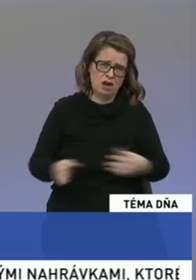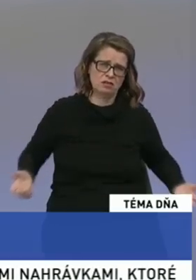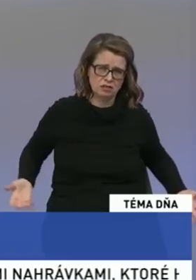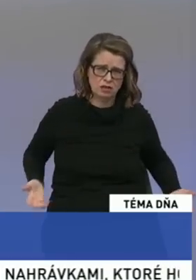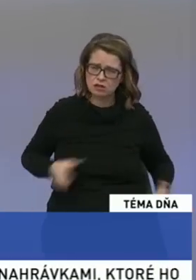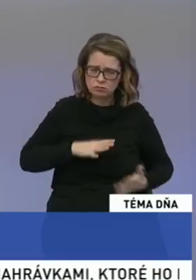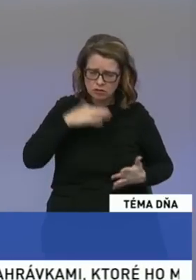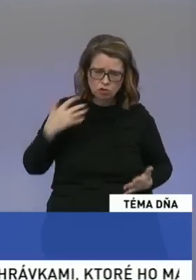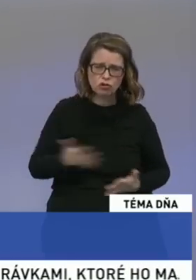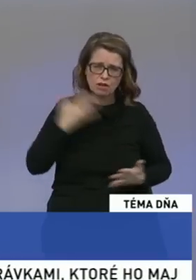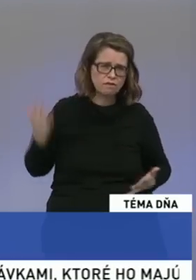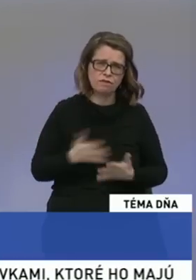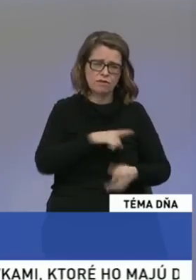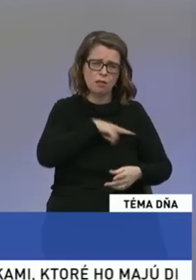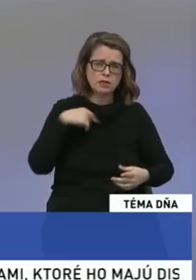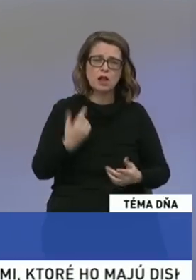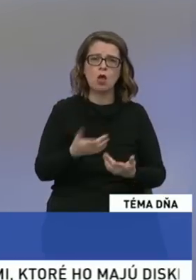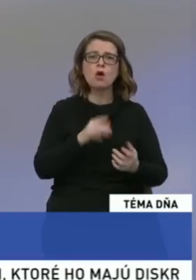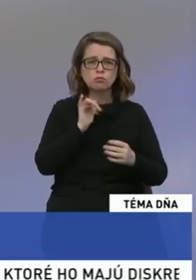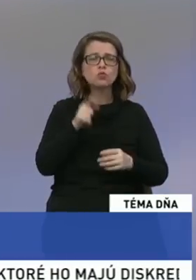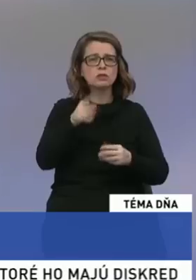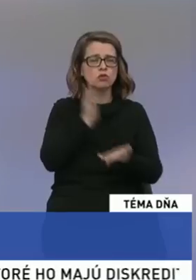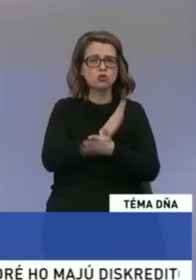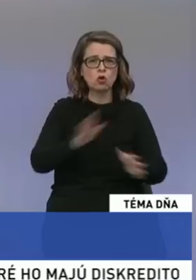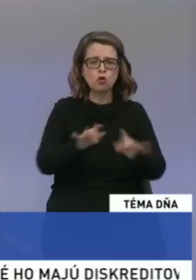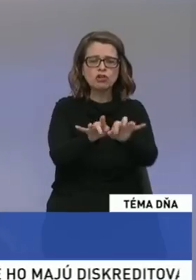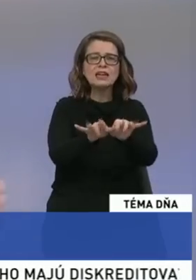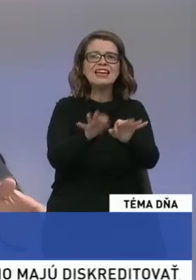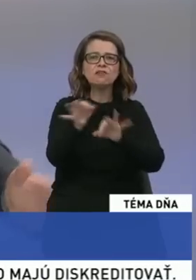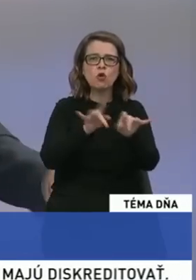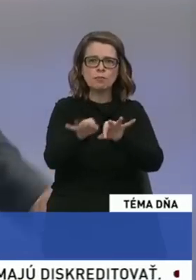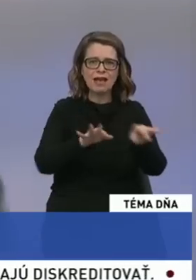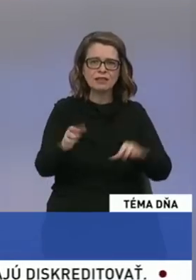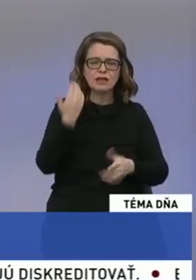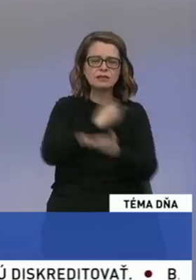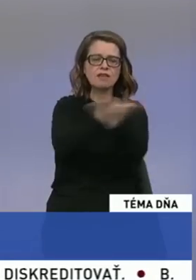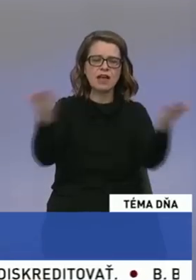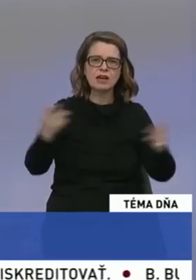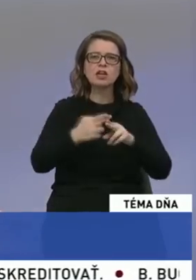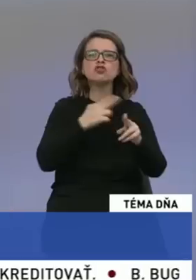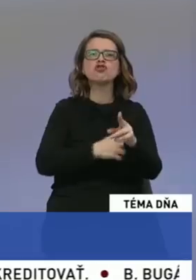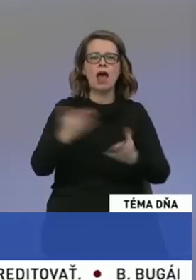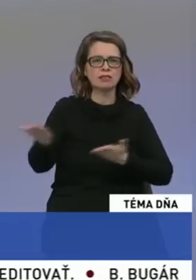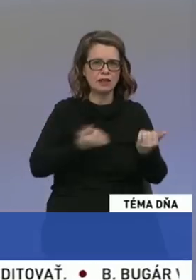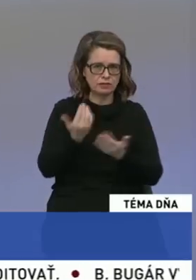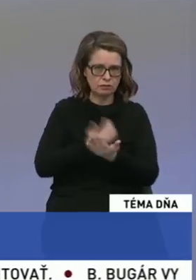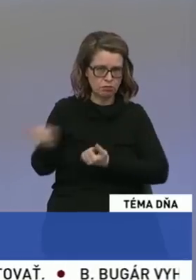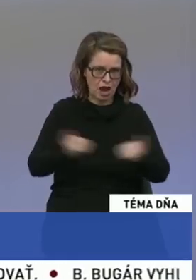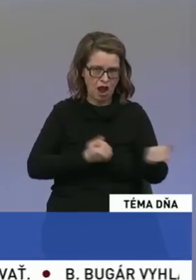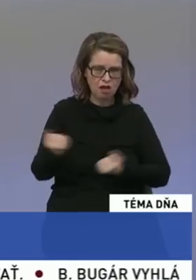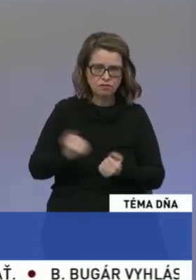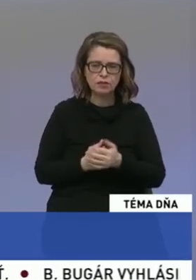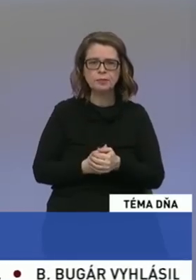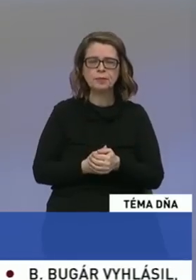úloha dokončiť túto informatizáciu verejnej správy, štátnej správy. Ja povedal by som aj prenosť tých dát